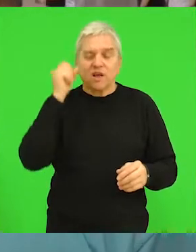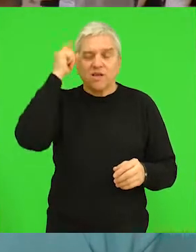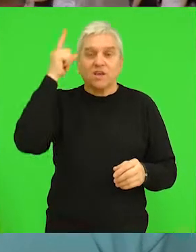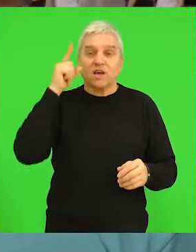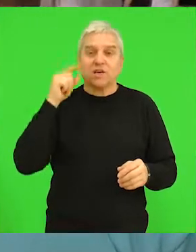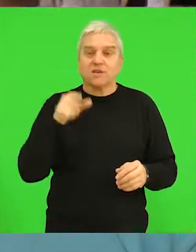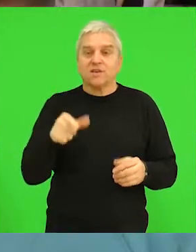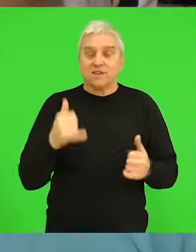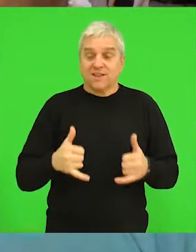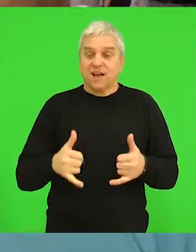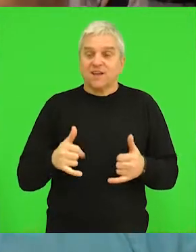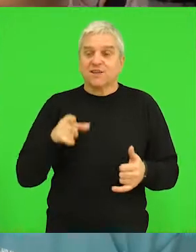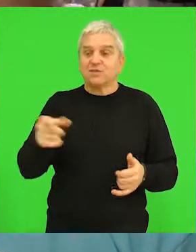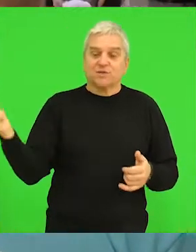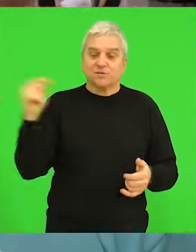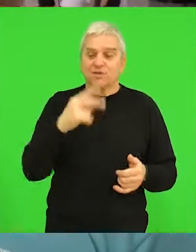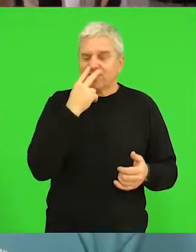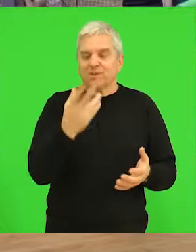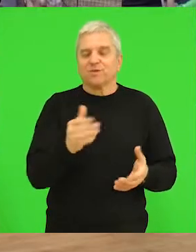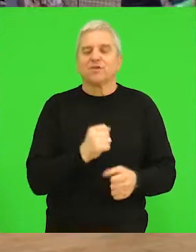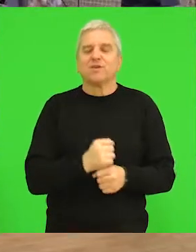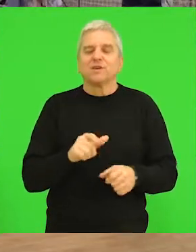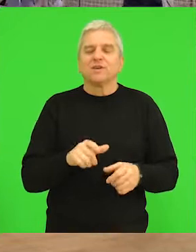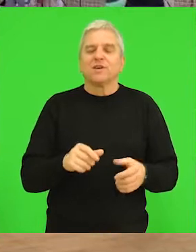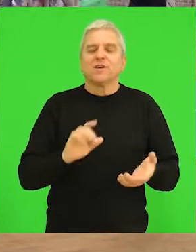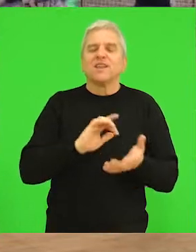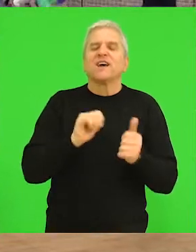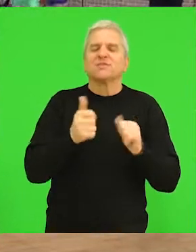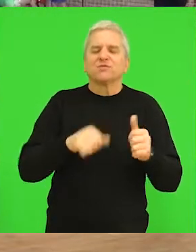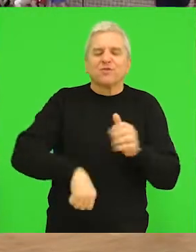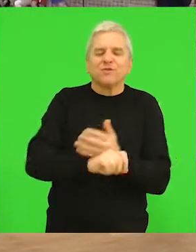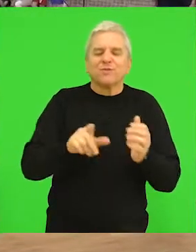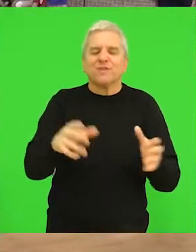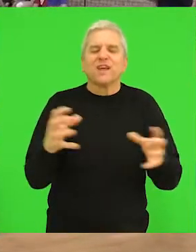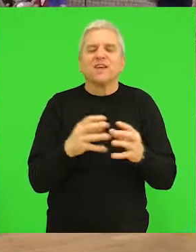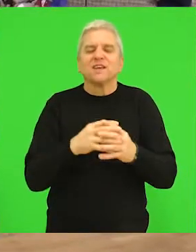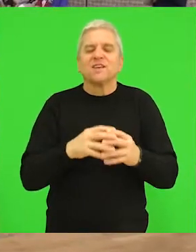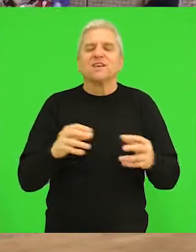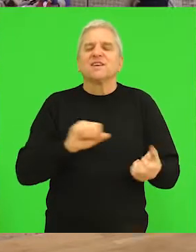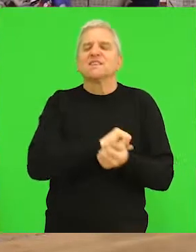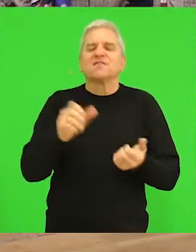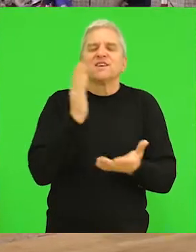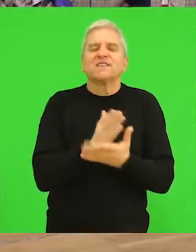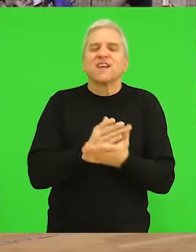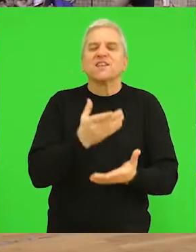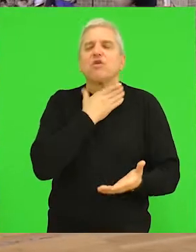eto danas smo ovde gdje smo. Na parketu sportskog centra sastale su se ekipe iz svih srednjih i osnovnih